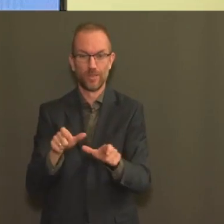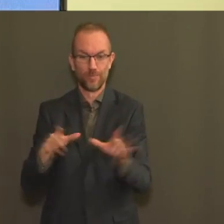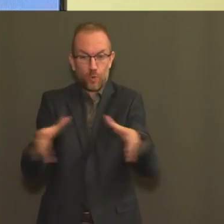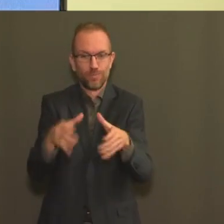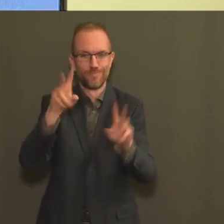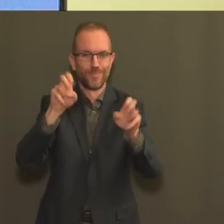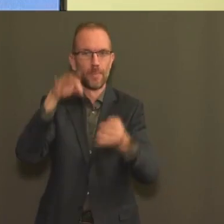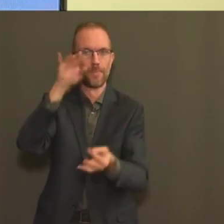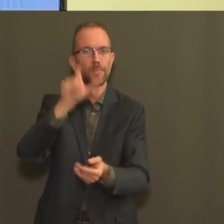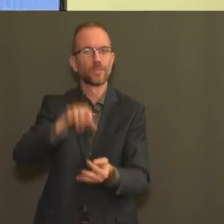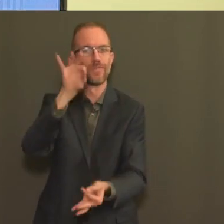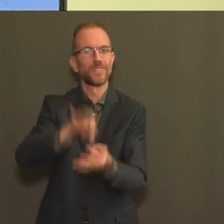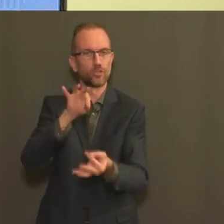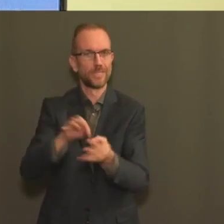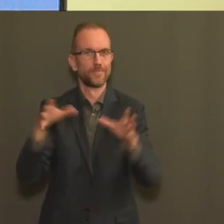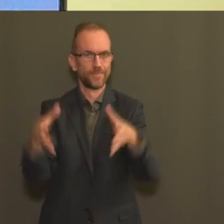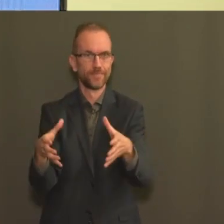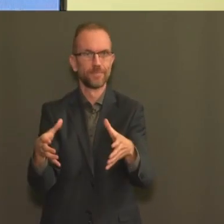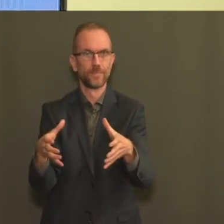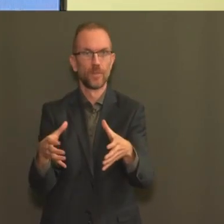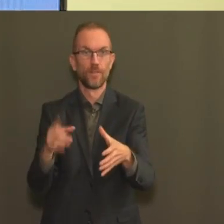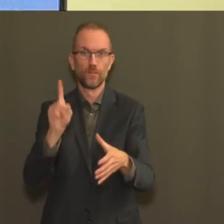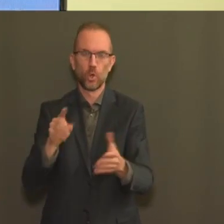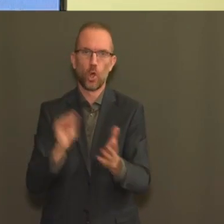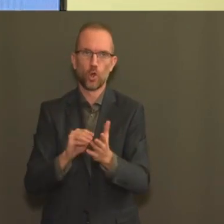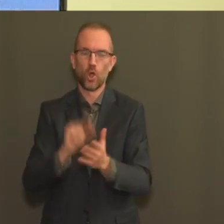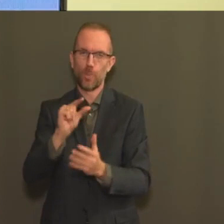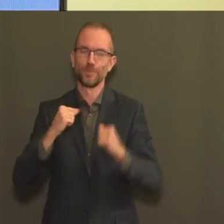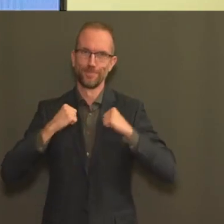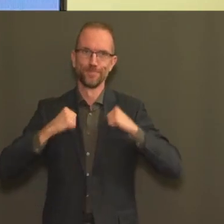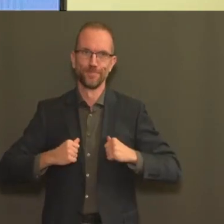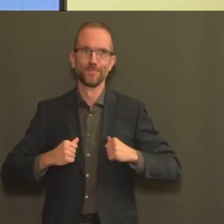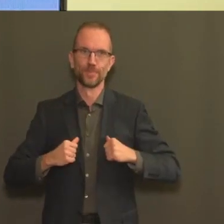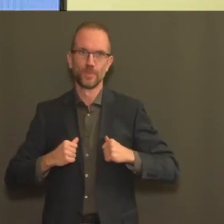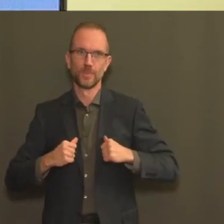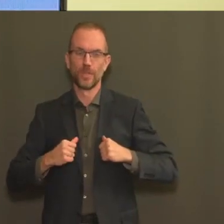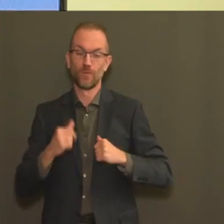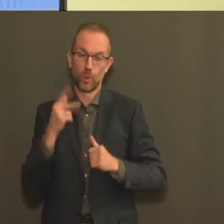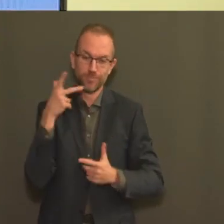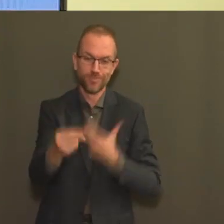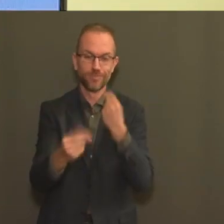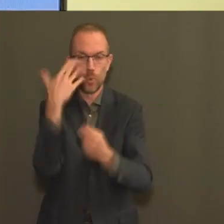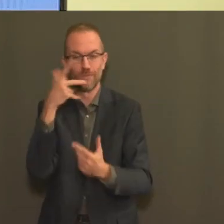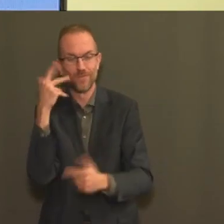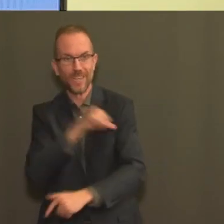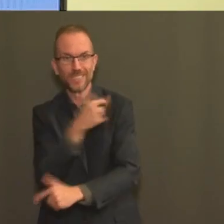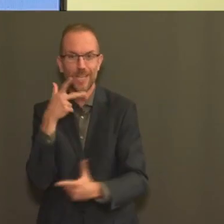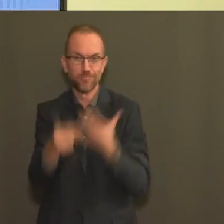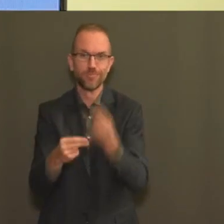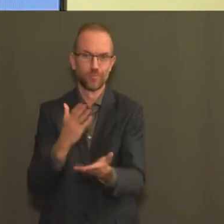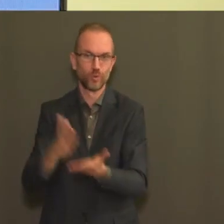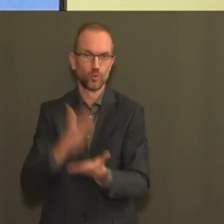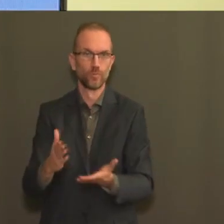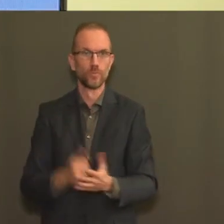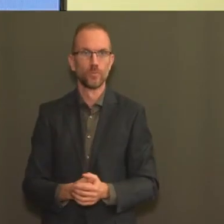vaccination massive, une quinzaine de jours déjà, après d'ailleurs la première dose de cette population de plus de 65